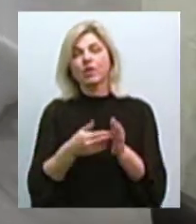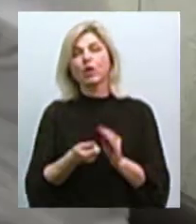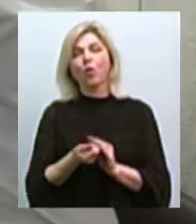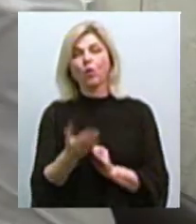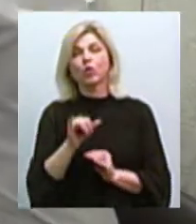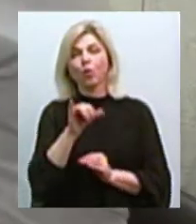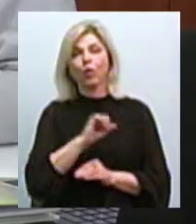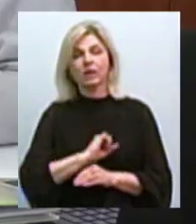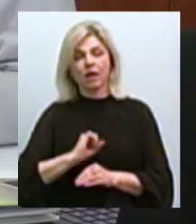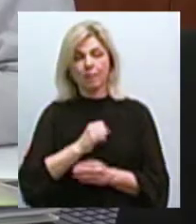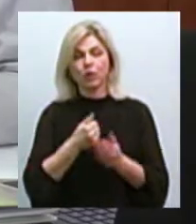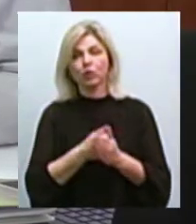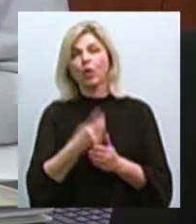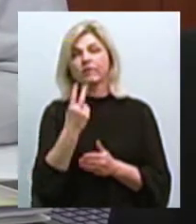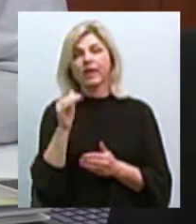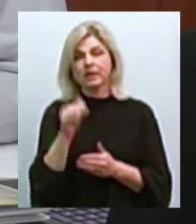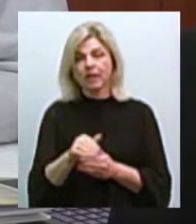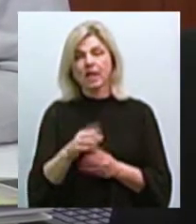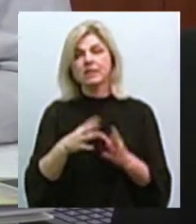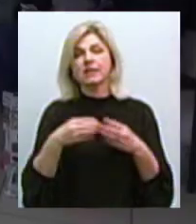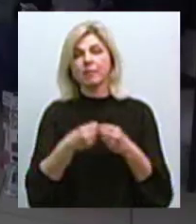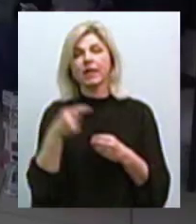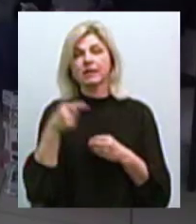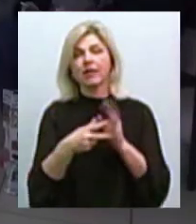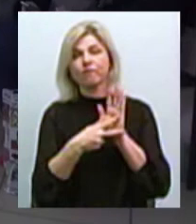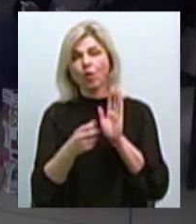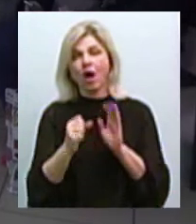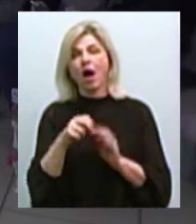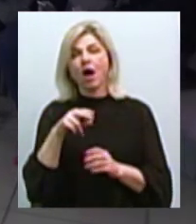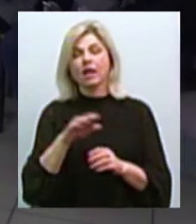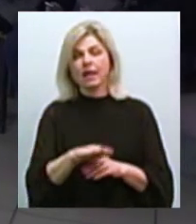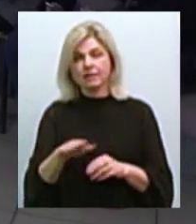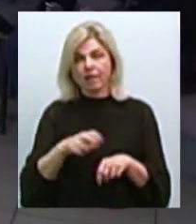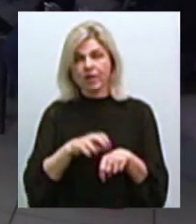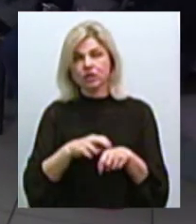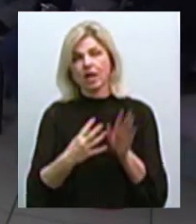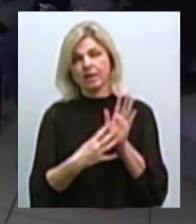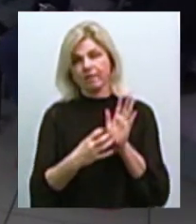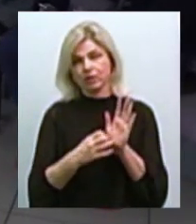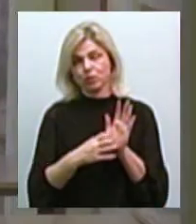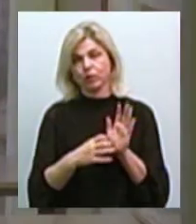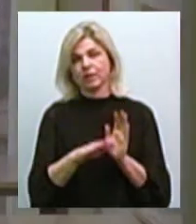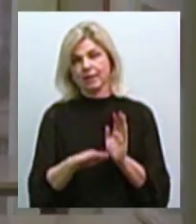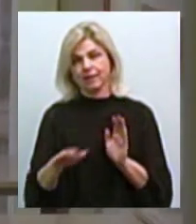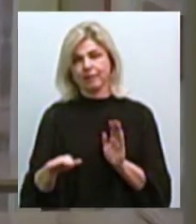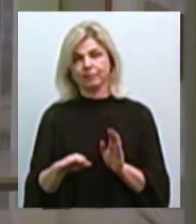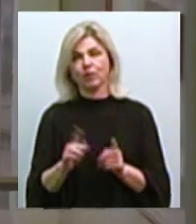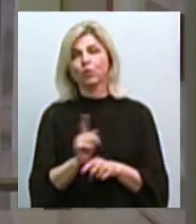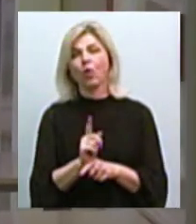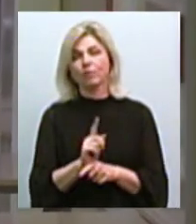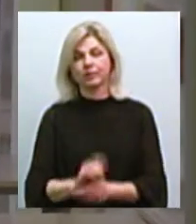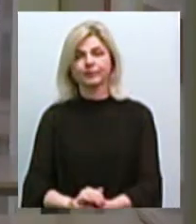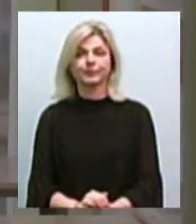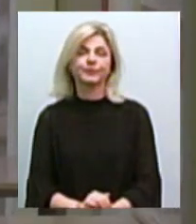сягає двох тисяч. У сімейного лікаря 1800, а у педіатра – 900. Світлана Кльосова, Юлія Коскова, новини на Суспільному,